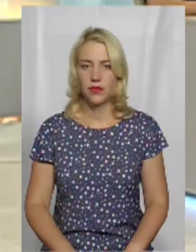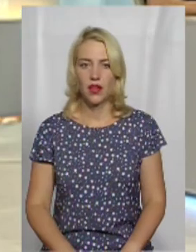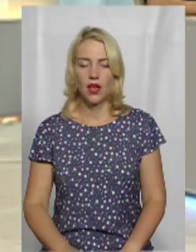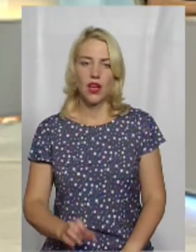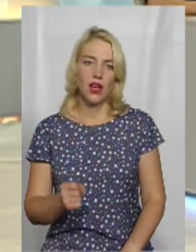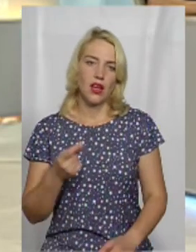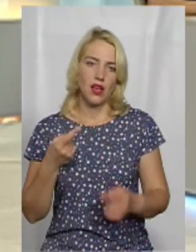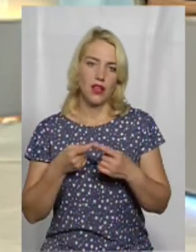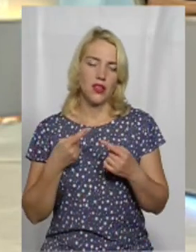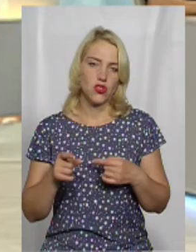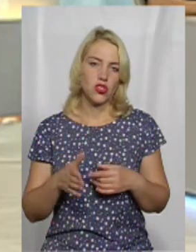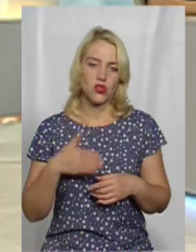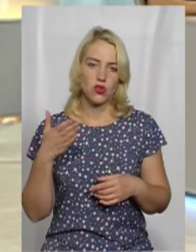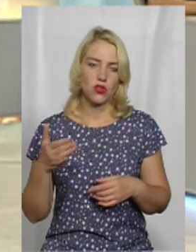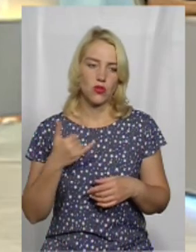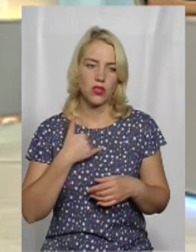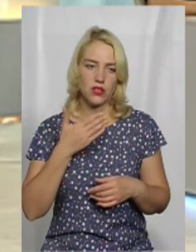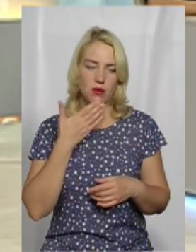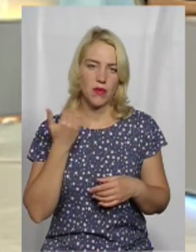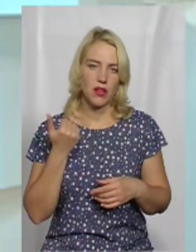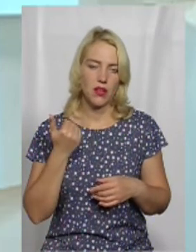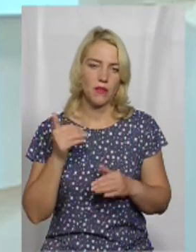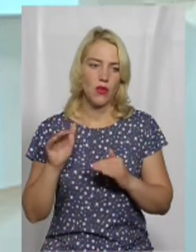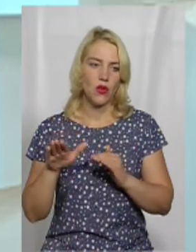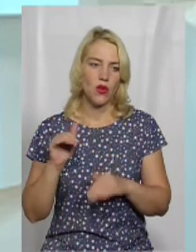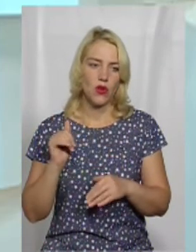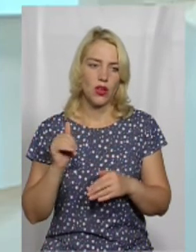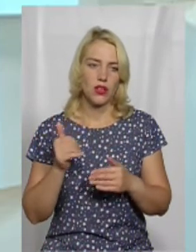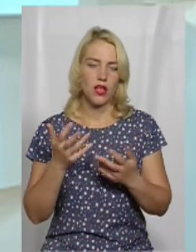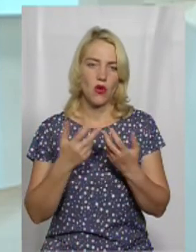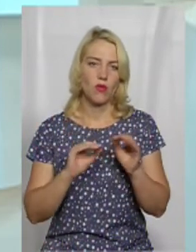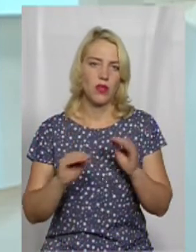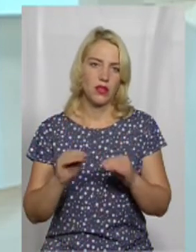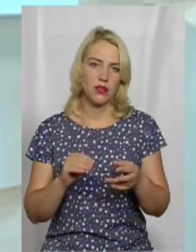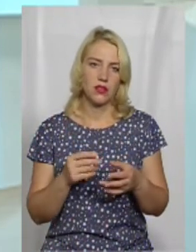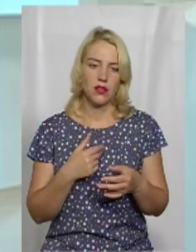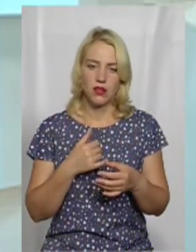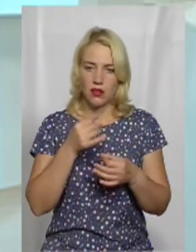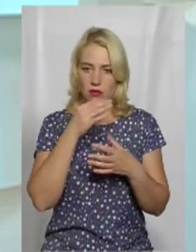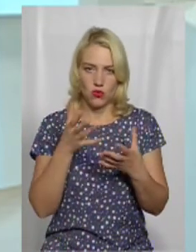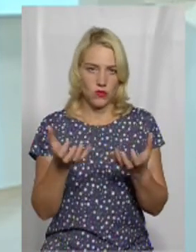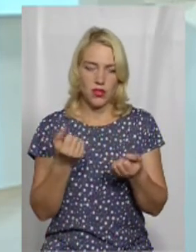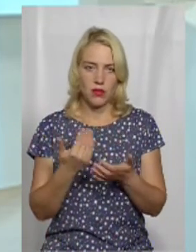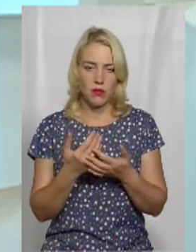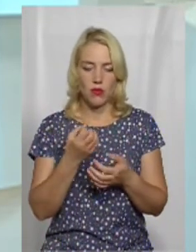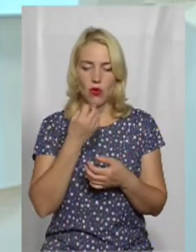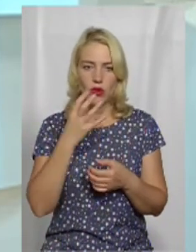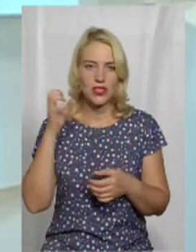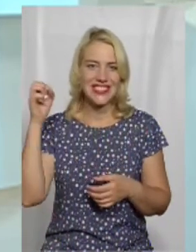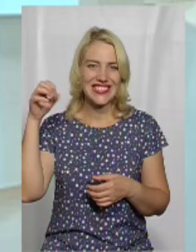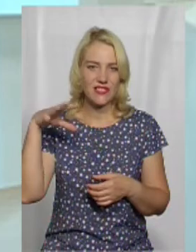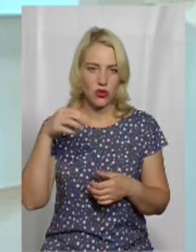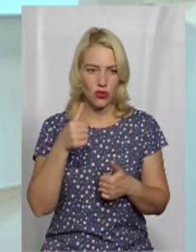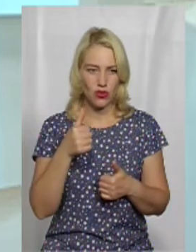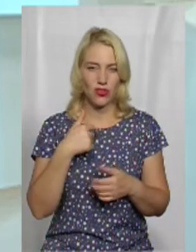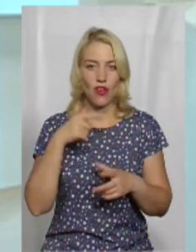інша сторона, у нас немає оренди обладнання, наприклад. Ніде не взяти ні хороше світло. Ну, деяких фотографів є,